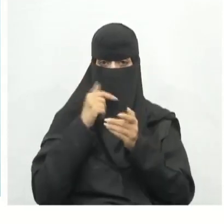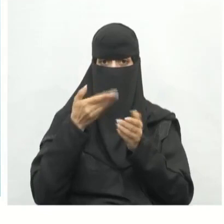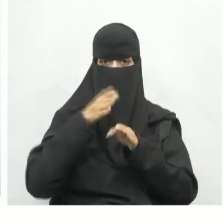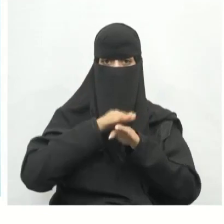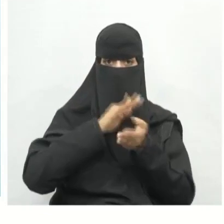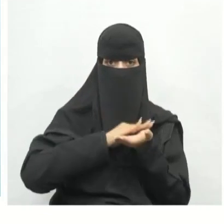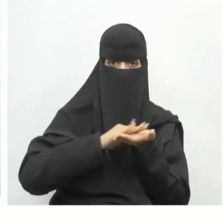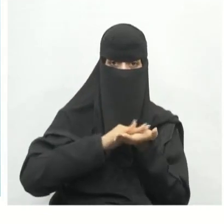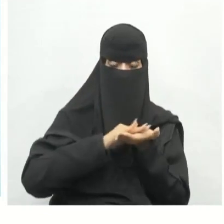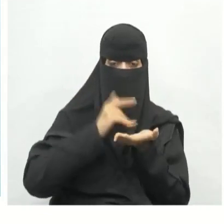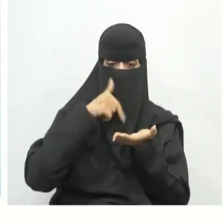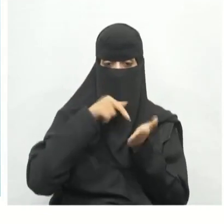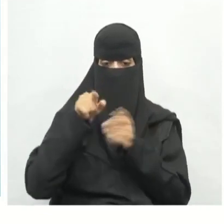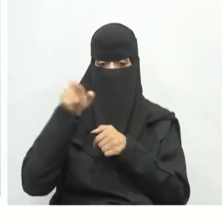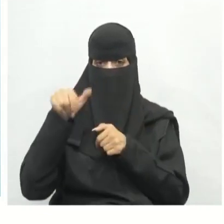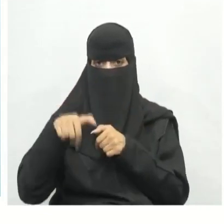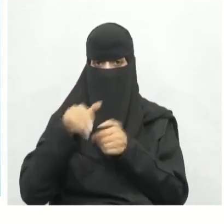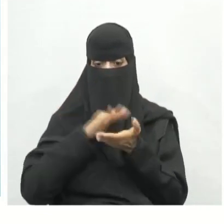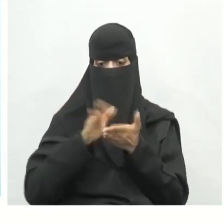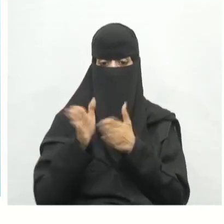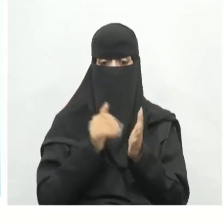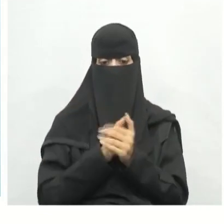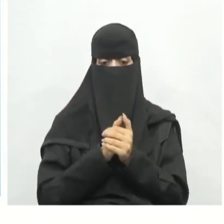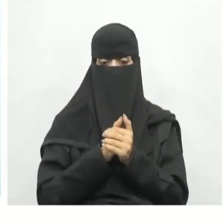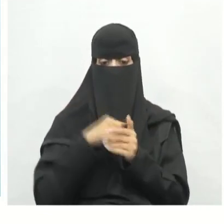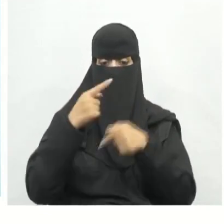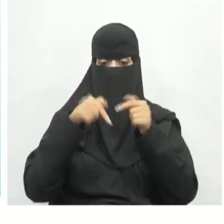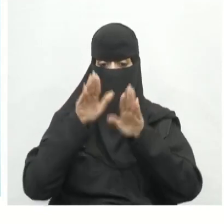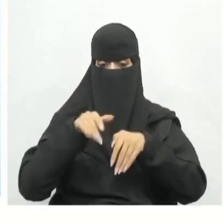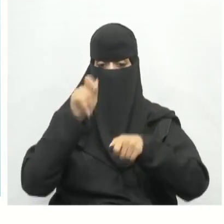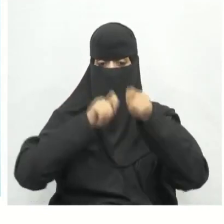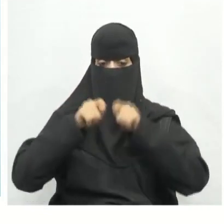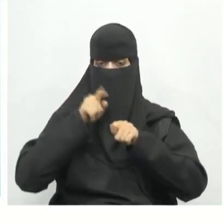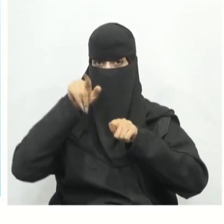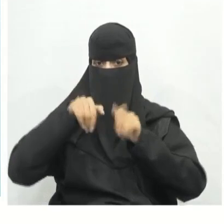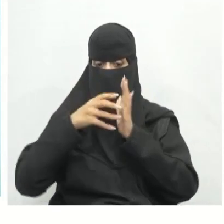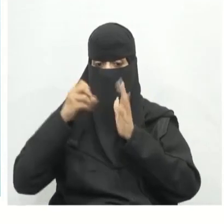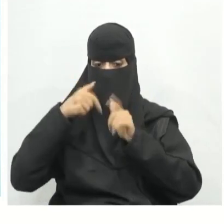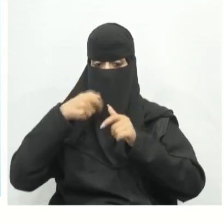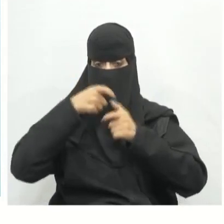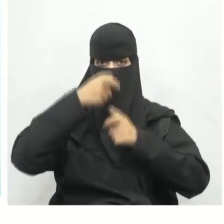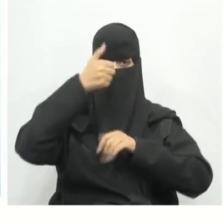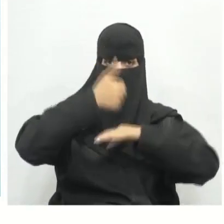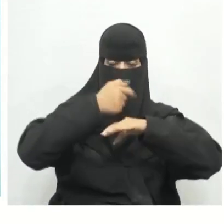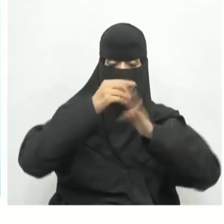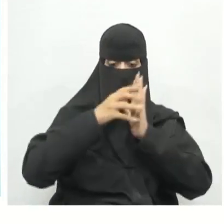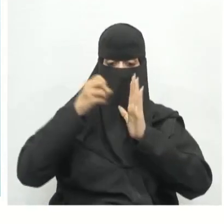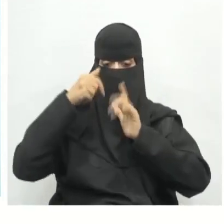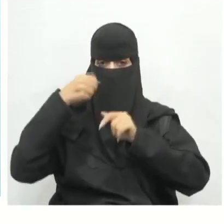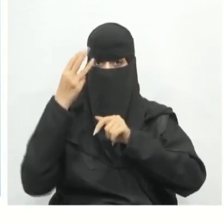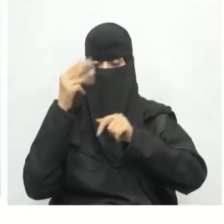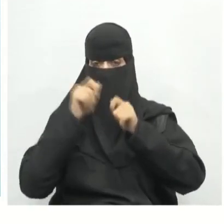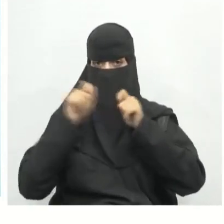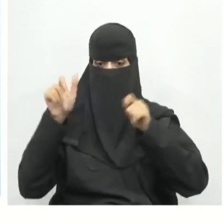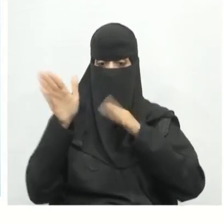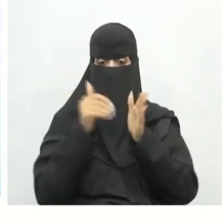مستوي يسمى المستوى كما يمكن استخدام هذا التمثيل كأساس لإنشاء نموذج ثلاثي